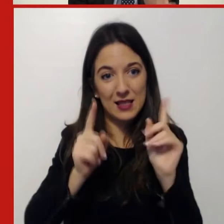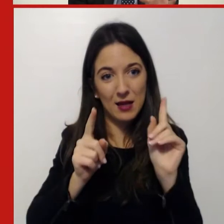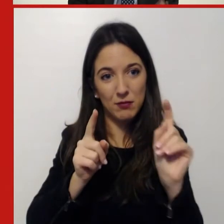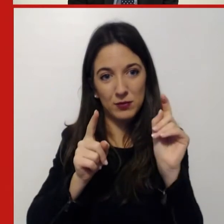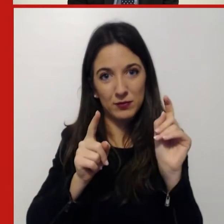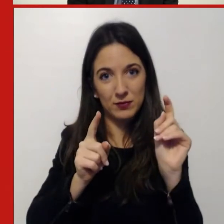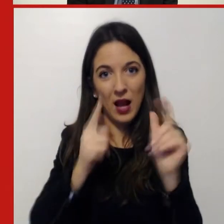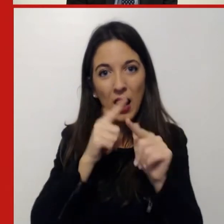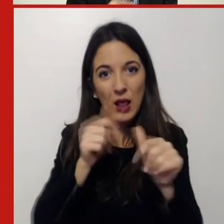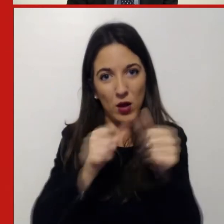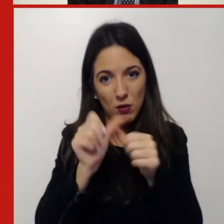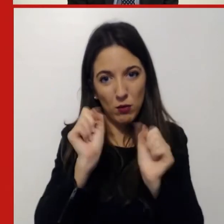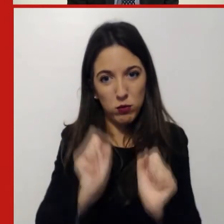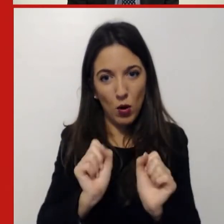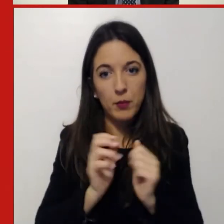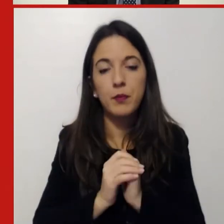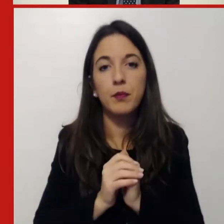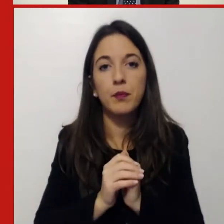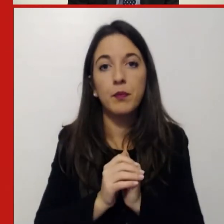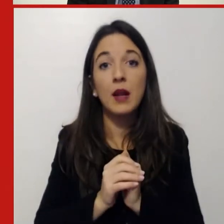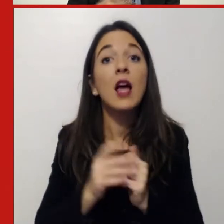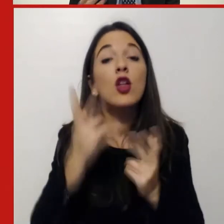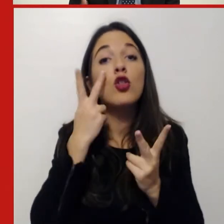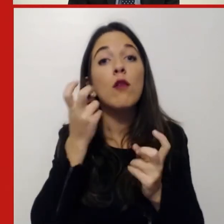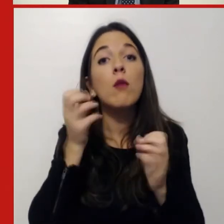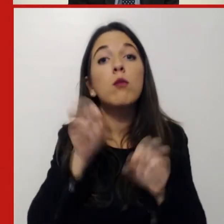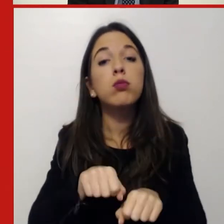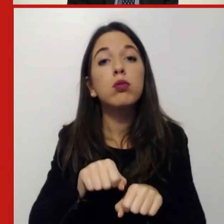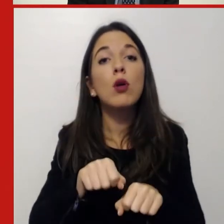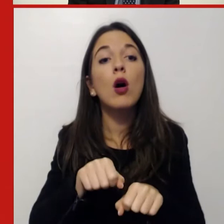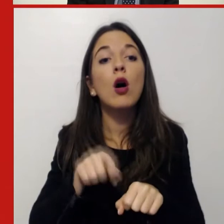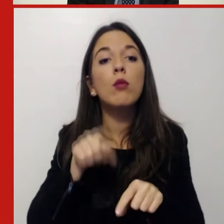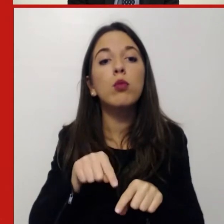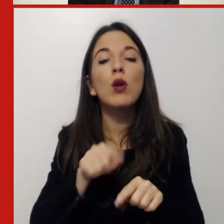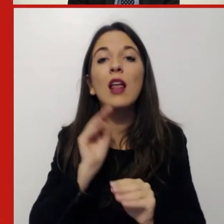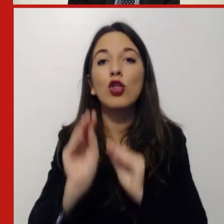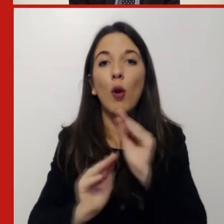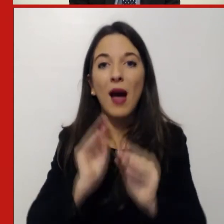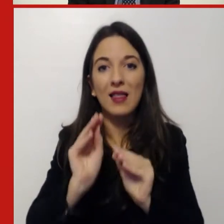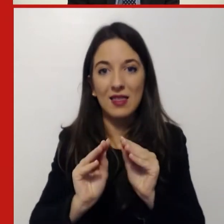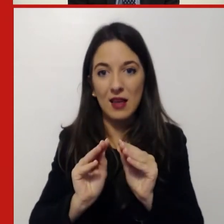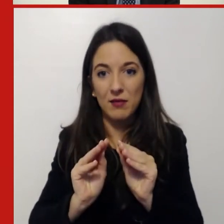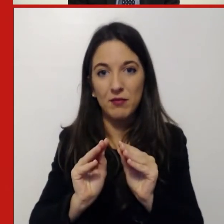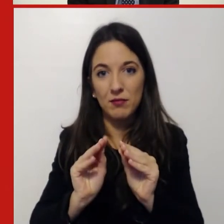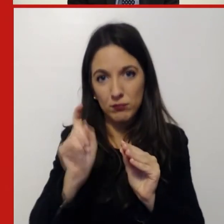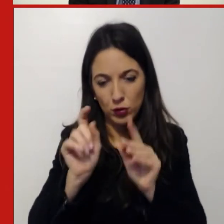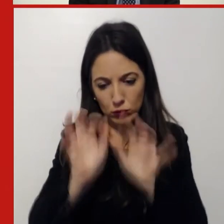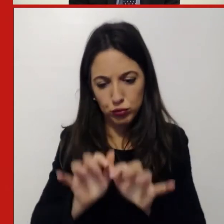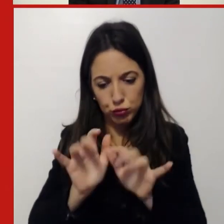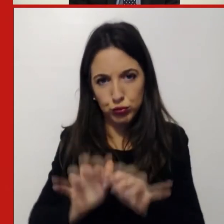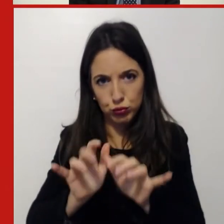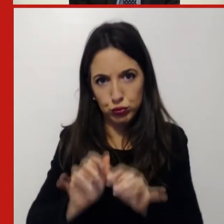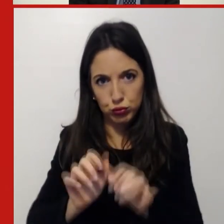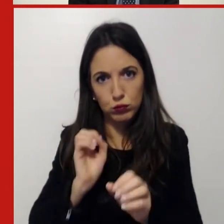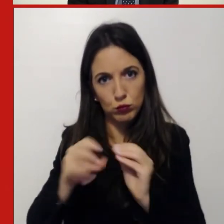stesso tempo trovate già disponibile il bottone per sottoporre le domande che poi andremo a commentare insieme all'ospite di oggi nella